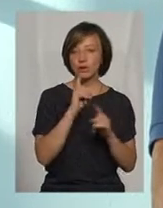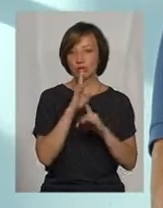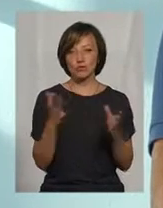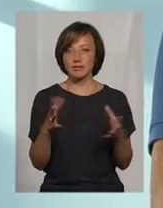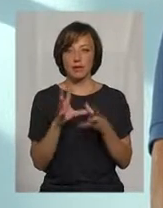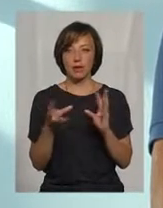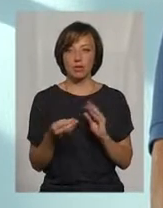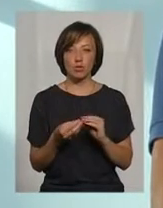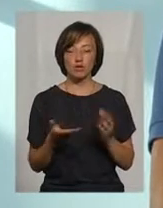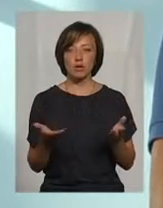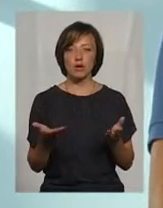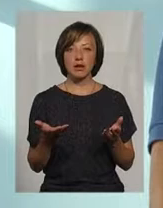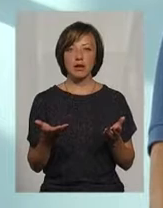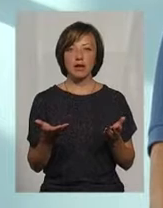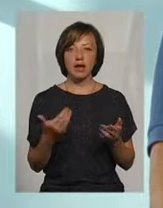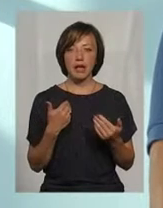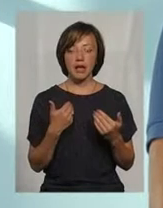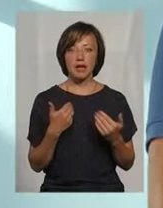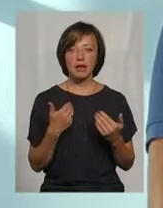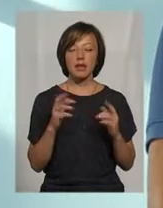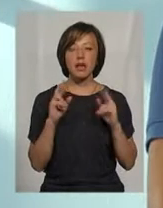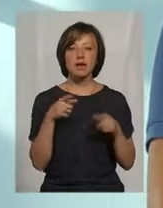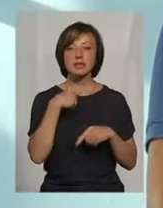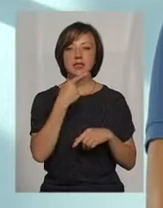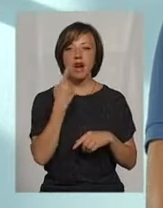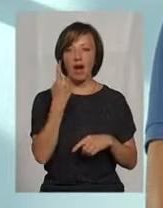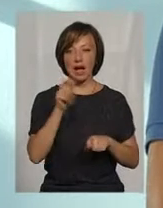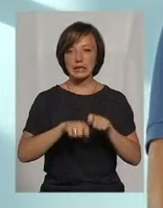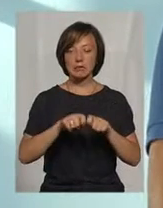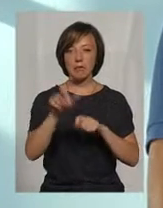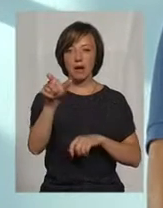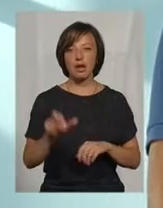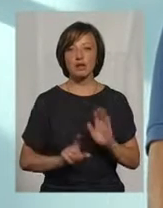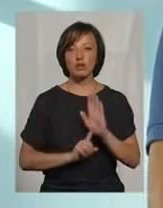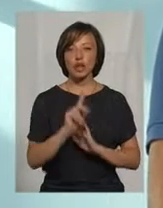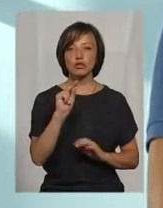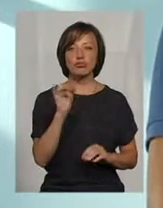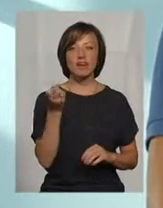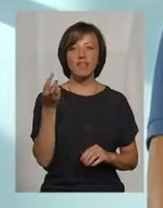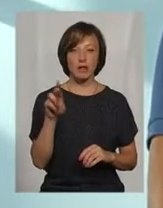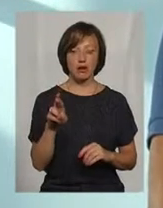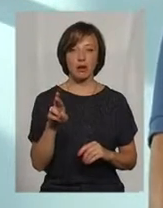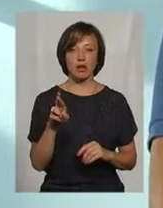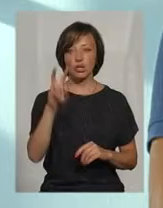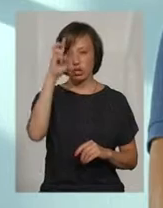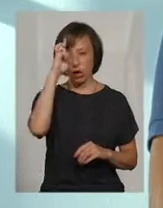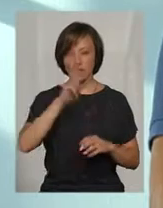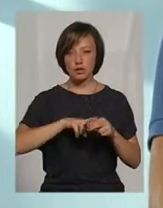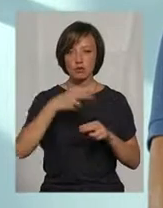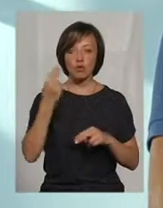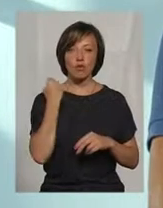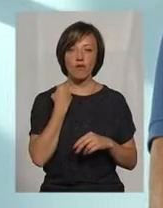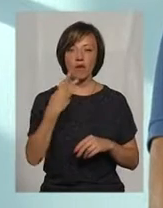Загалом, як енергетичний експерт сказав, на початок червня держава заборгувала